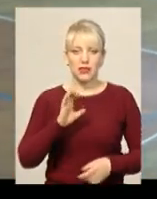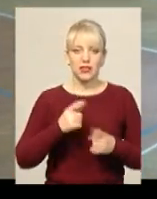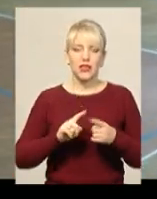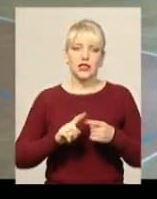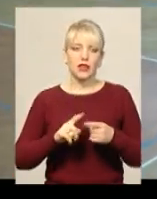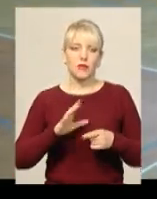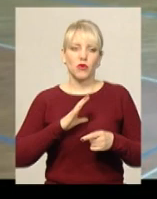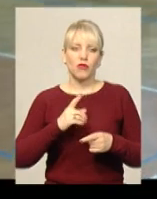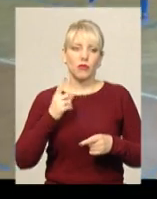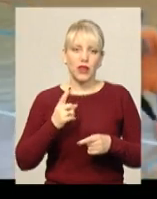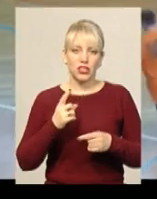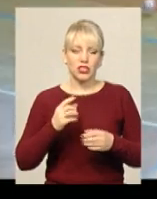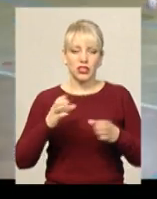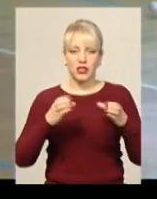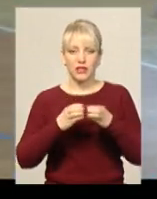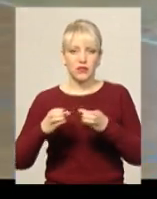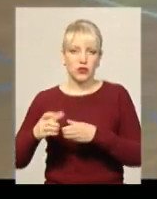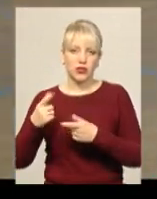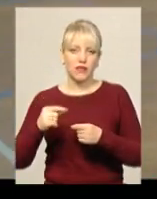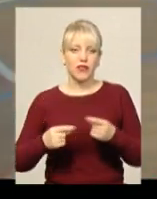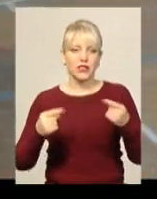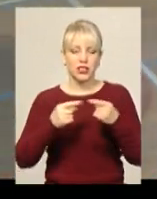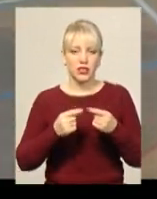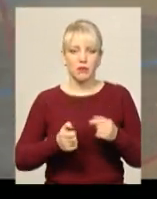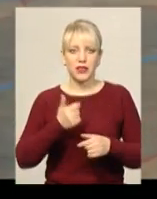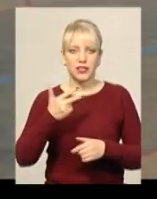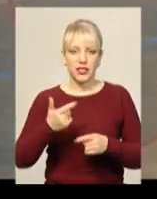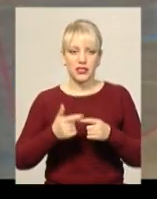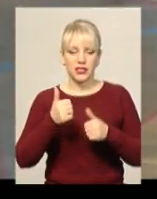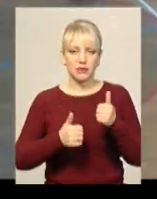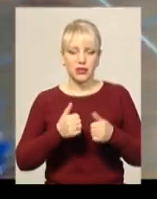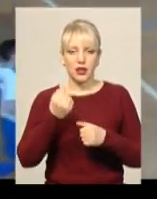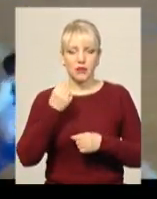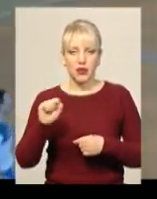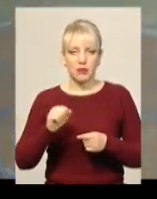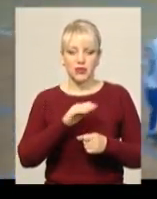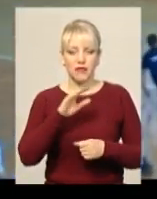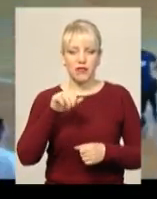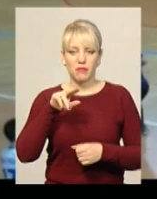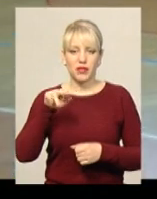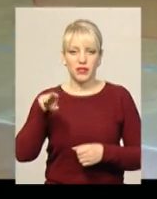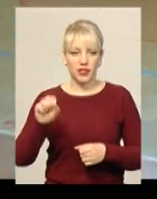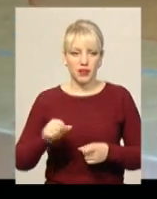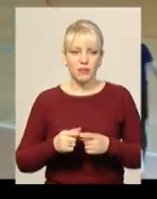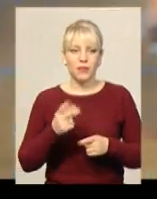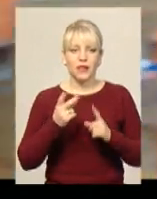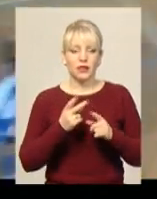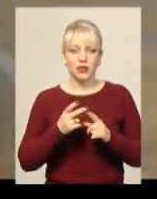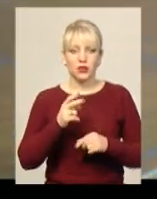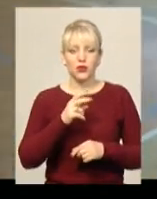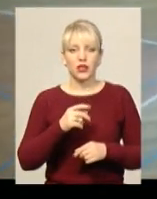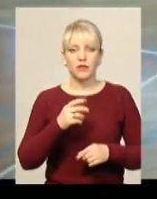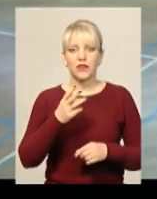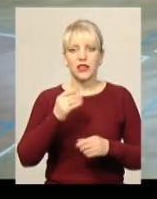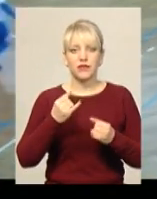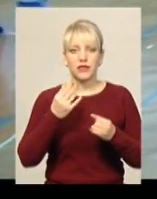першому з п'яти дивізіонів, де визначилися призери змагань. Переможницею стала команда «Феміда Старлайф», друге місце посів епіцентрка «Форест Клаб», бронзовим